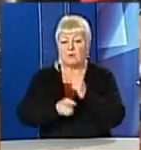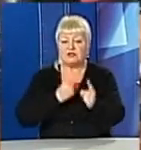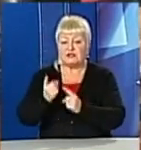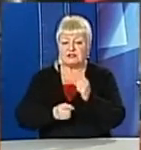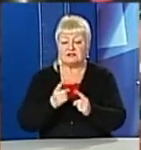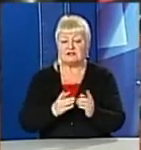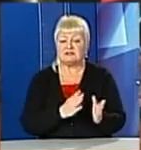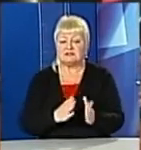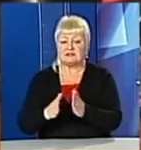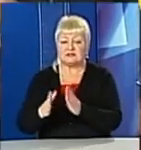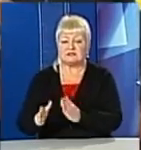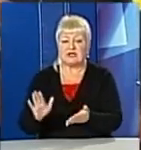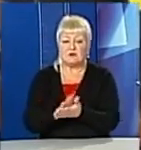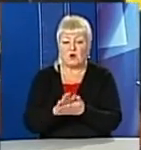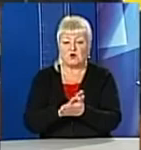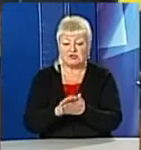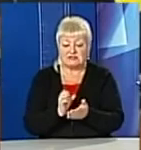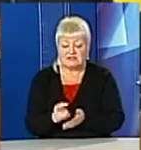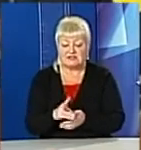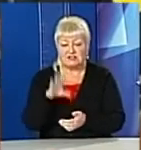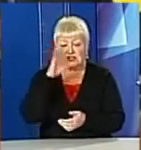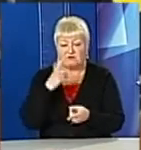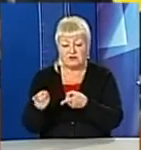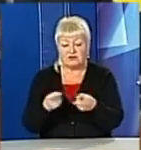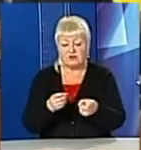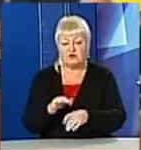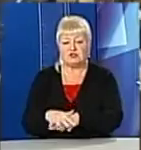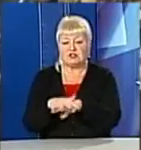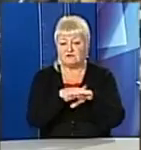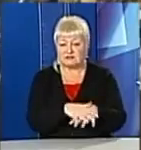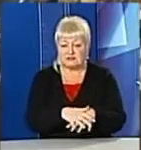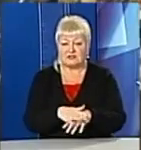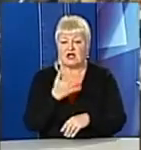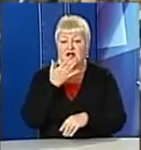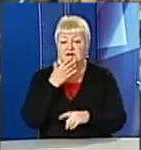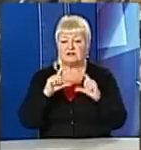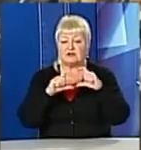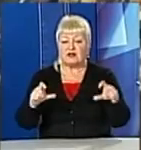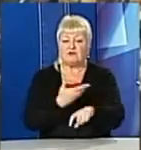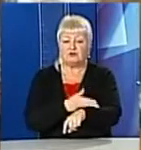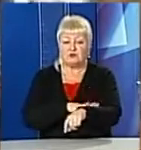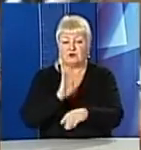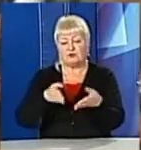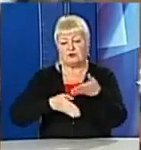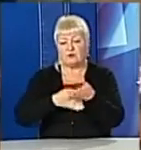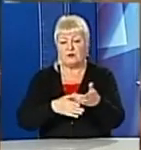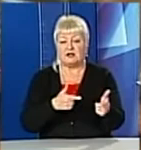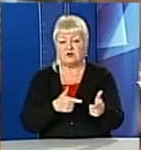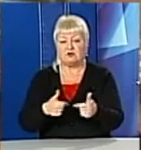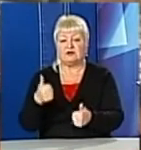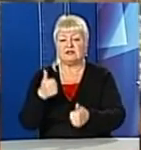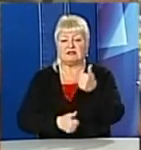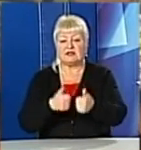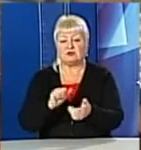очистки стічних вод і залучення інвестицій. Зокрема, Національний фонд Польщі допомагатиме готувати тендерну